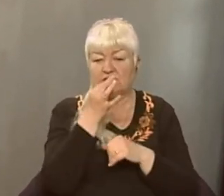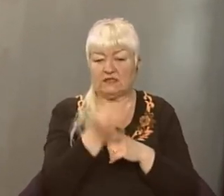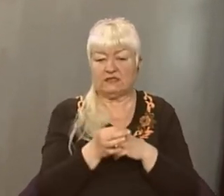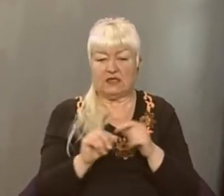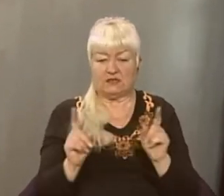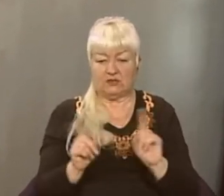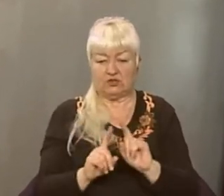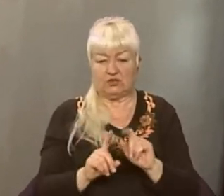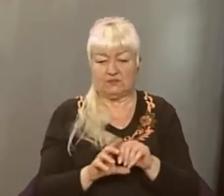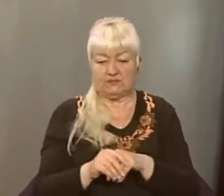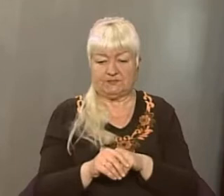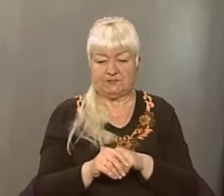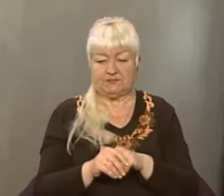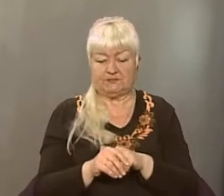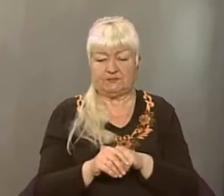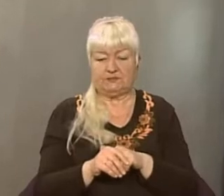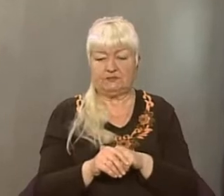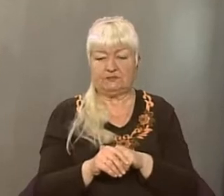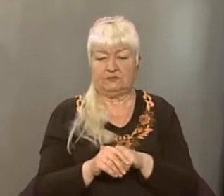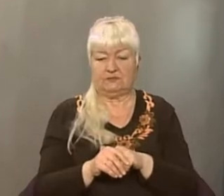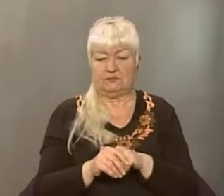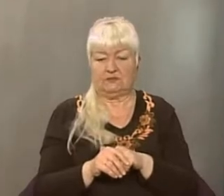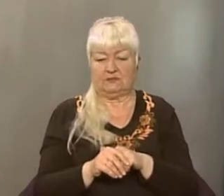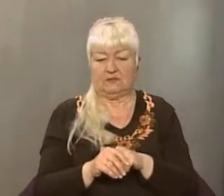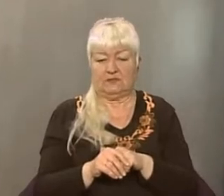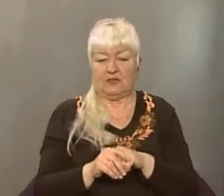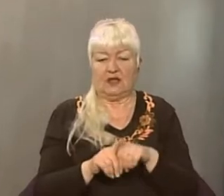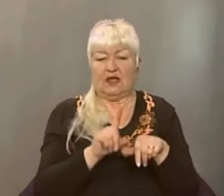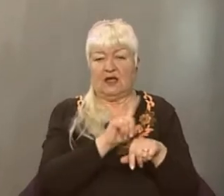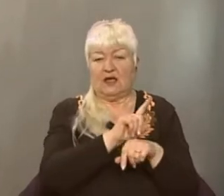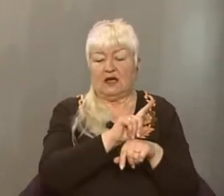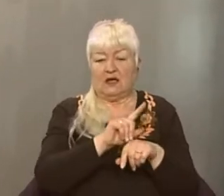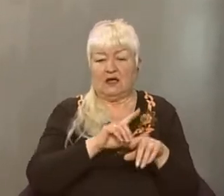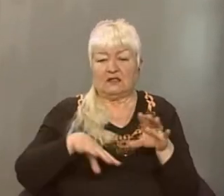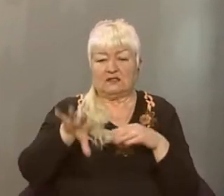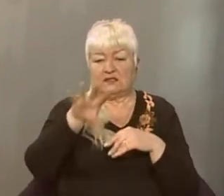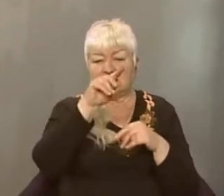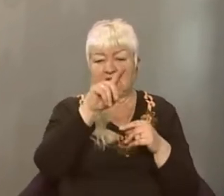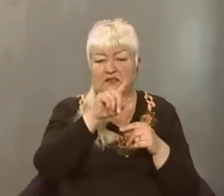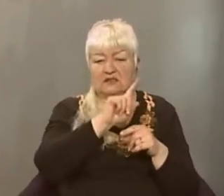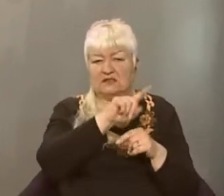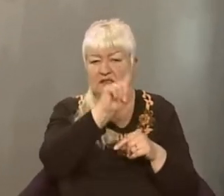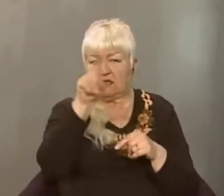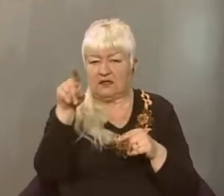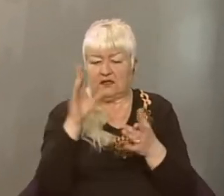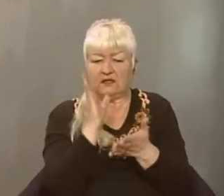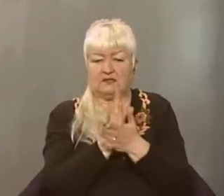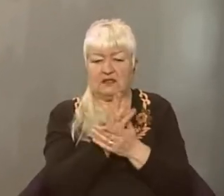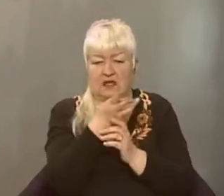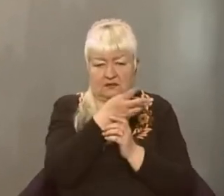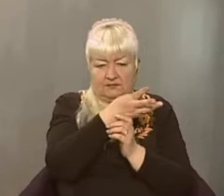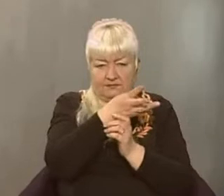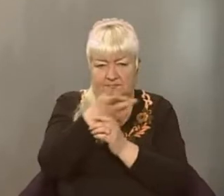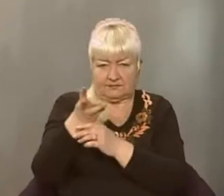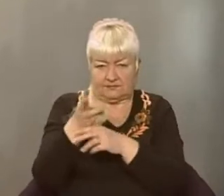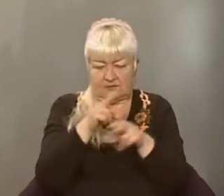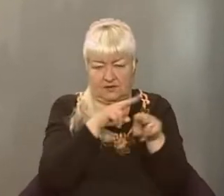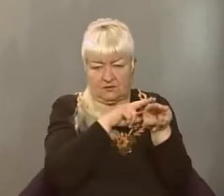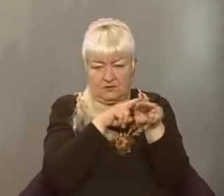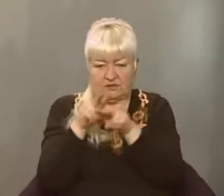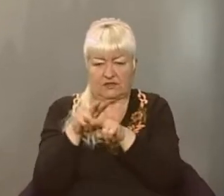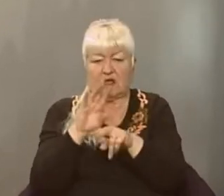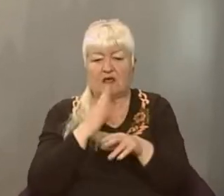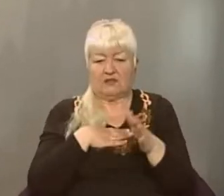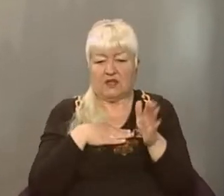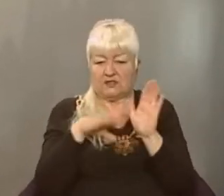сказати, що майже скрізь є камери відеоспостереження, а наше програмне забезпечення,